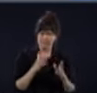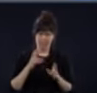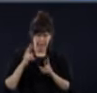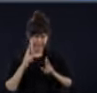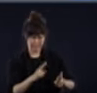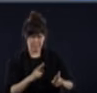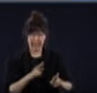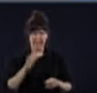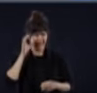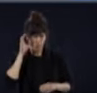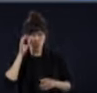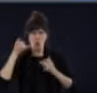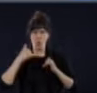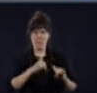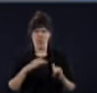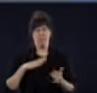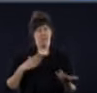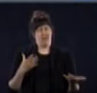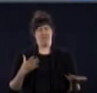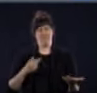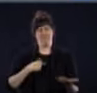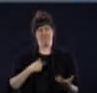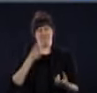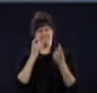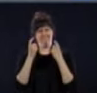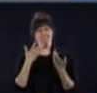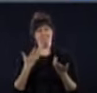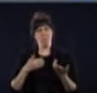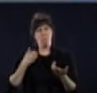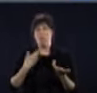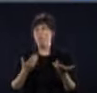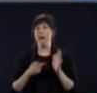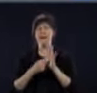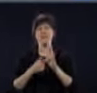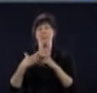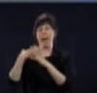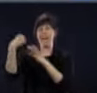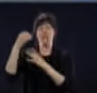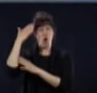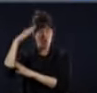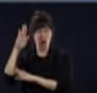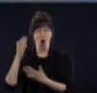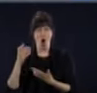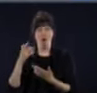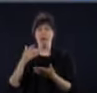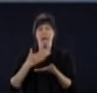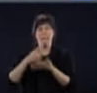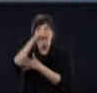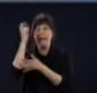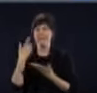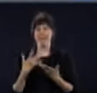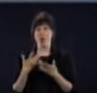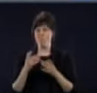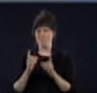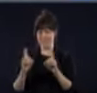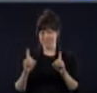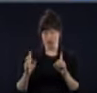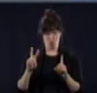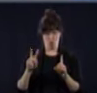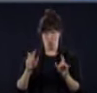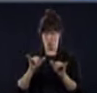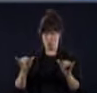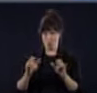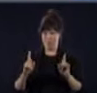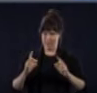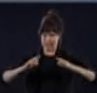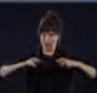permis de se rassembler à deux mètres de distance à l'extérieur? Est-ce que vous pensez que pour cet été, on va réussir à le faire? On peut comprendre à l'intérieur parfois des